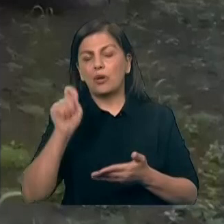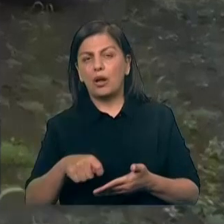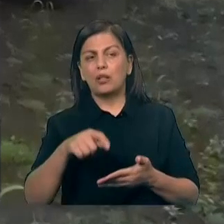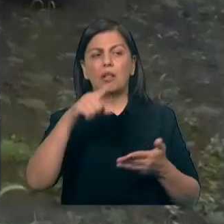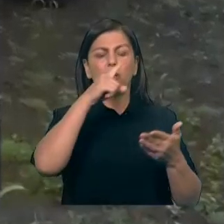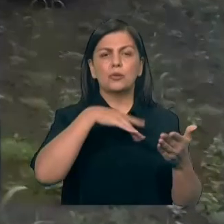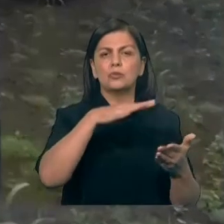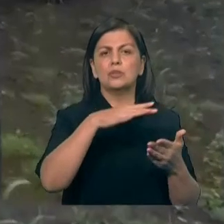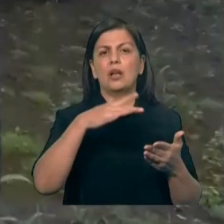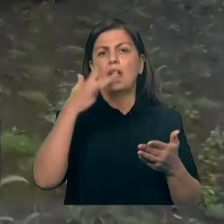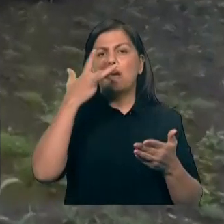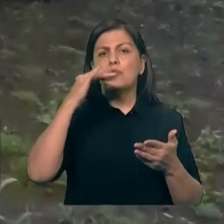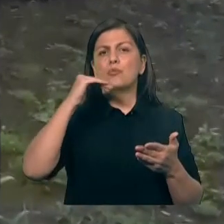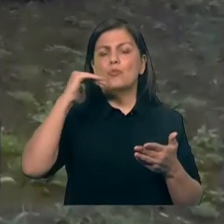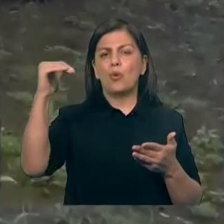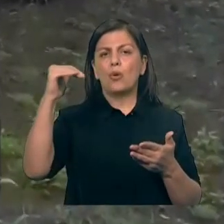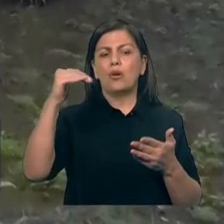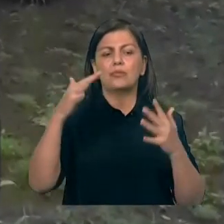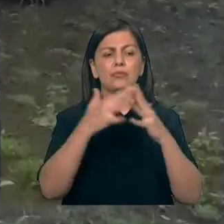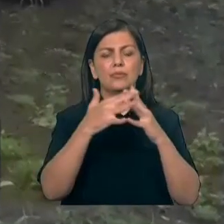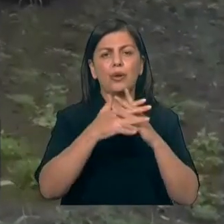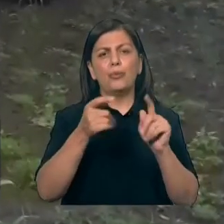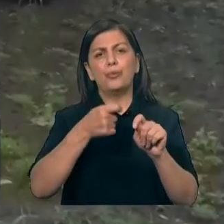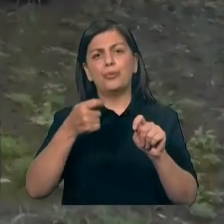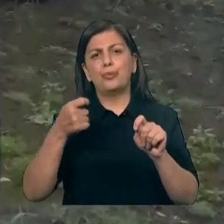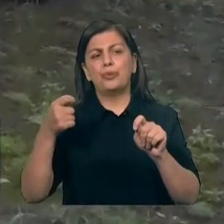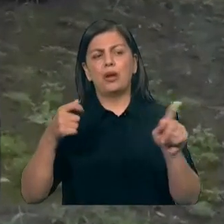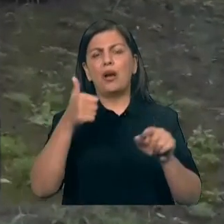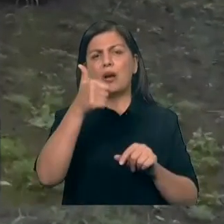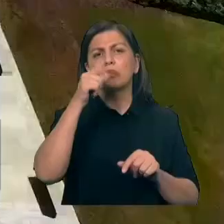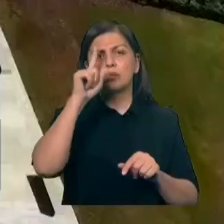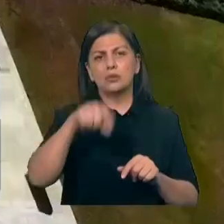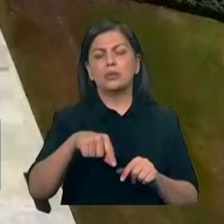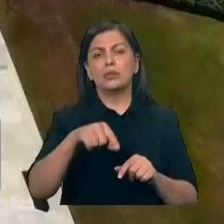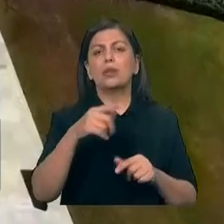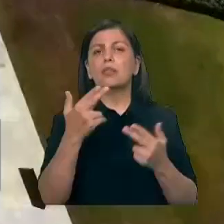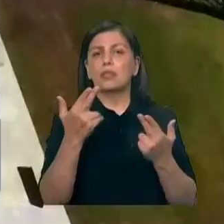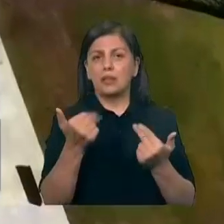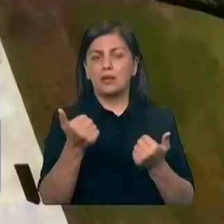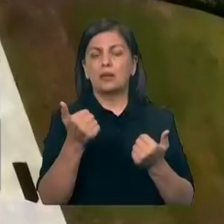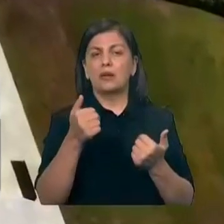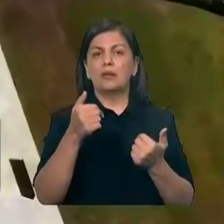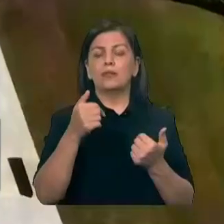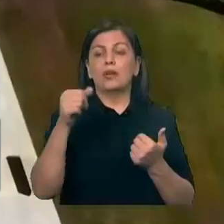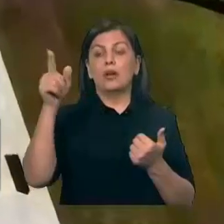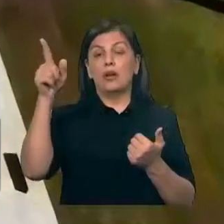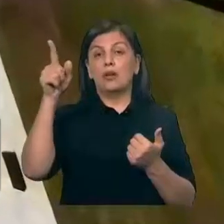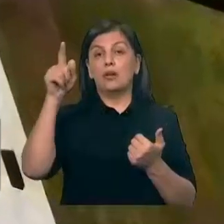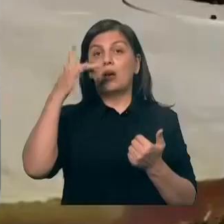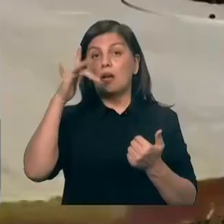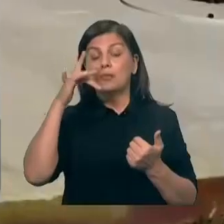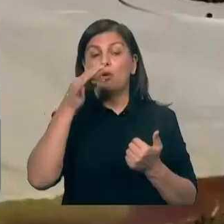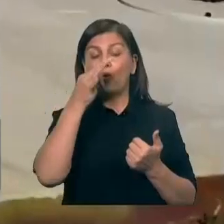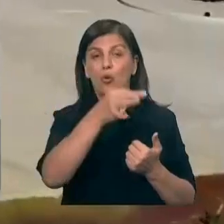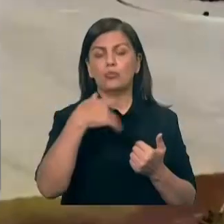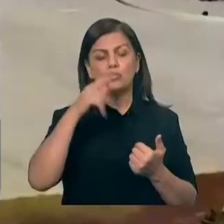həm də Rusiyada ABŞ-larının savaşı uzatmaq niyyətini yaxşı anlayırlar. Doğrudur, Qərb Ukraynanın yanında olduğunu desə